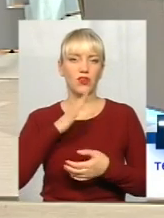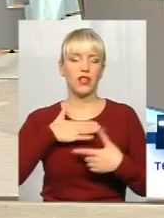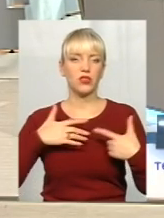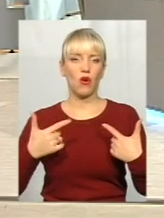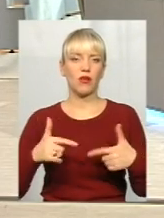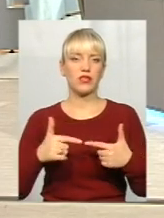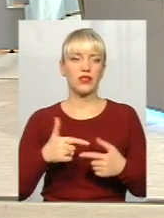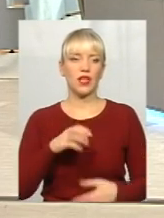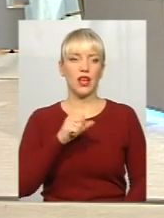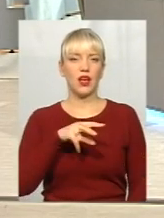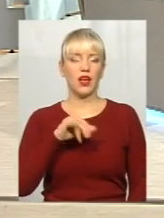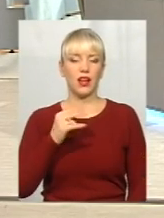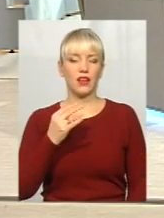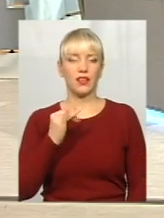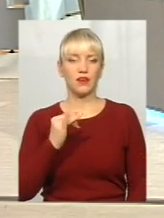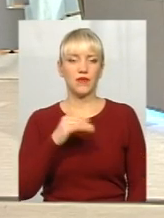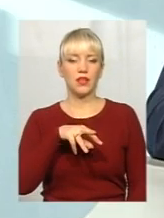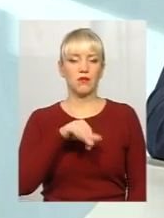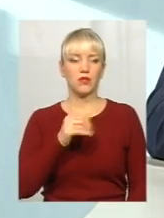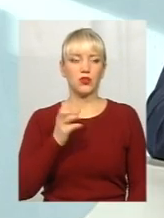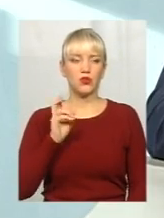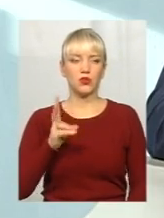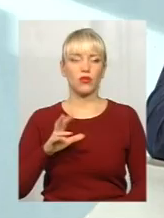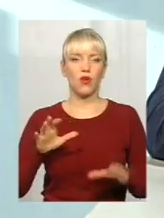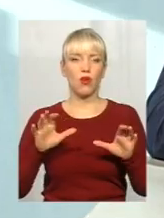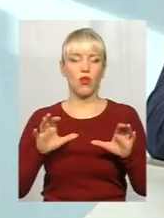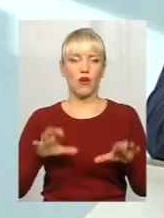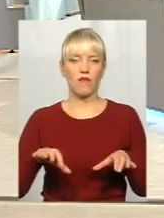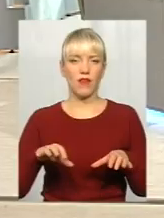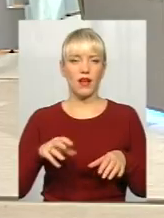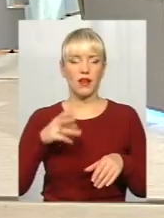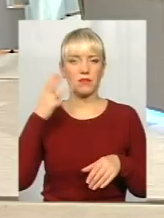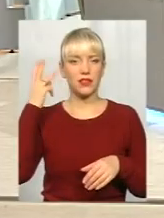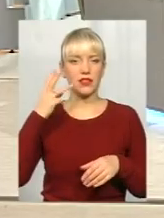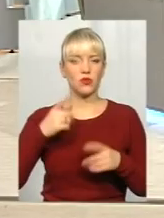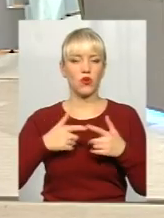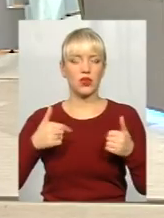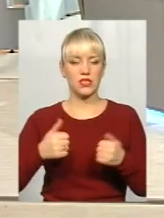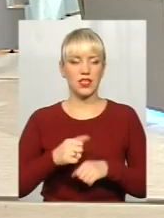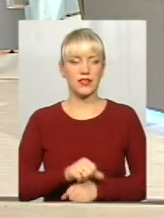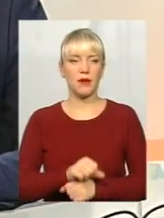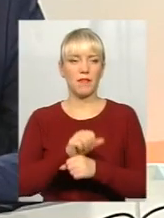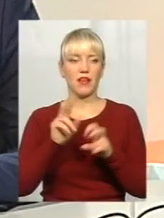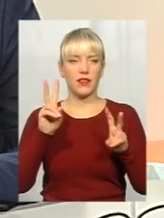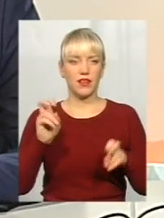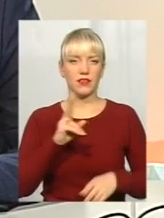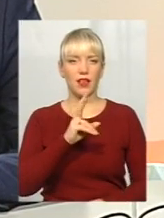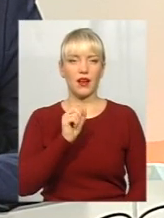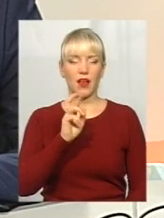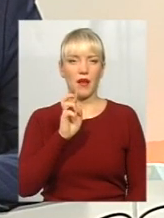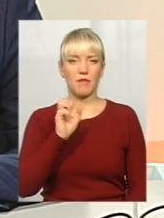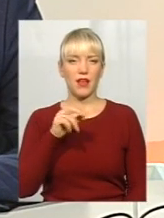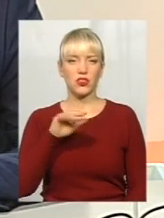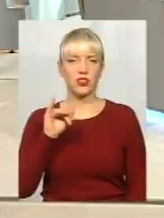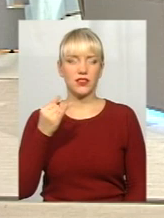І Алім Міщук, голова громадської організації «Хмельницький Майдан». І Микола Кабачинський, доктор історичних наук, професор. Тож,